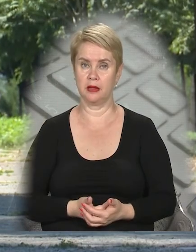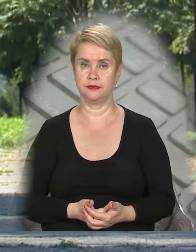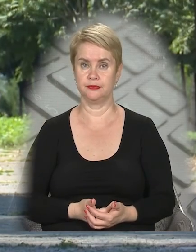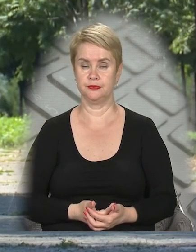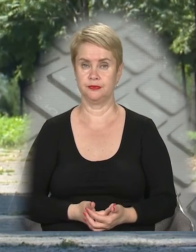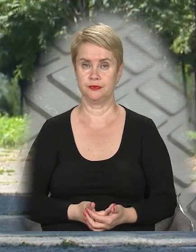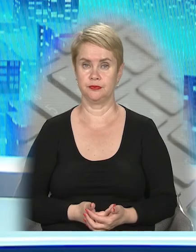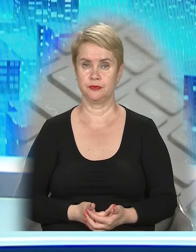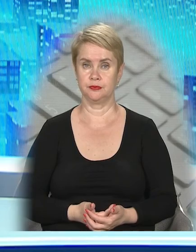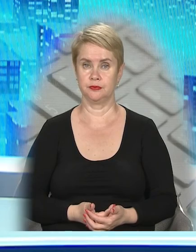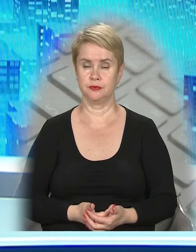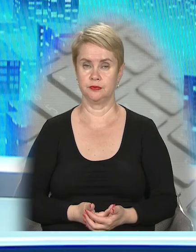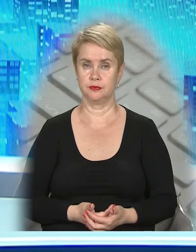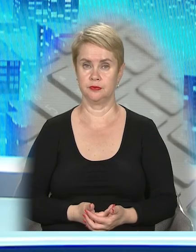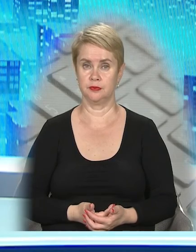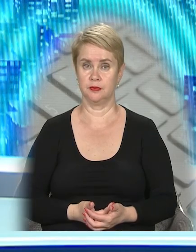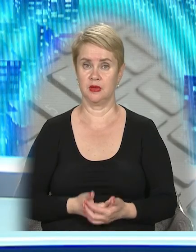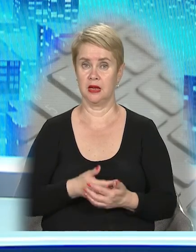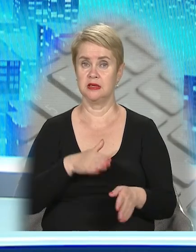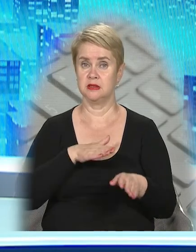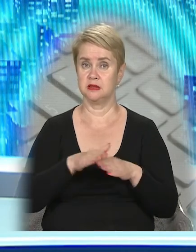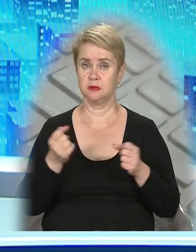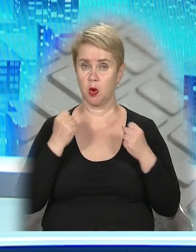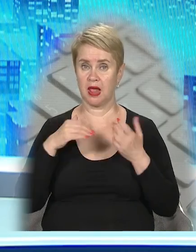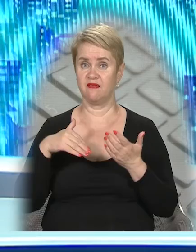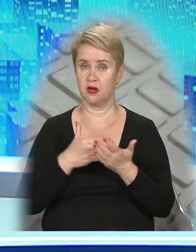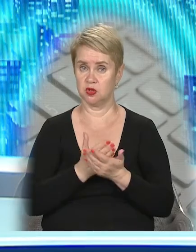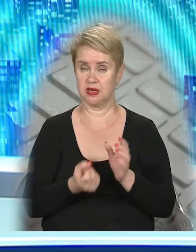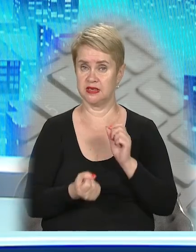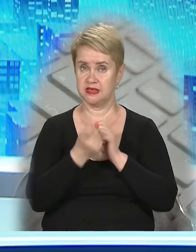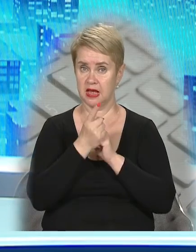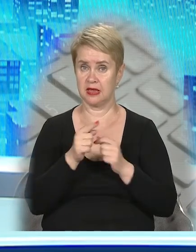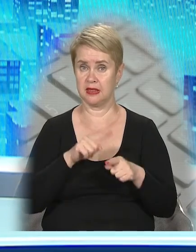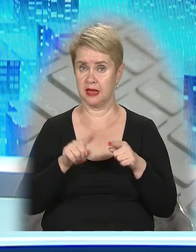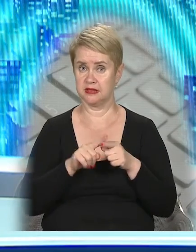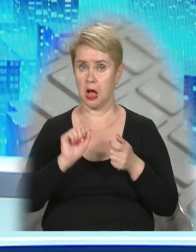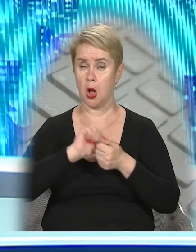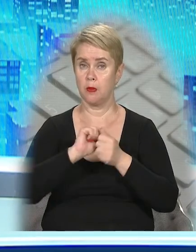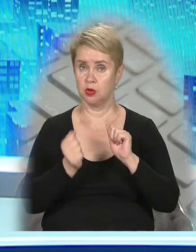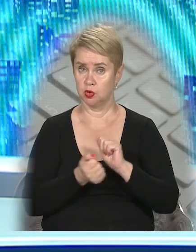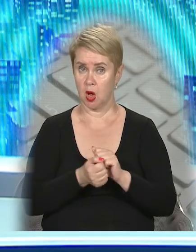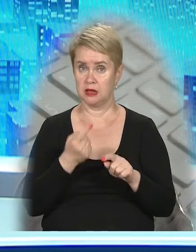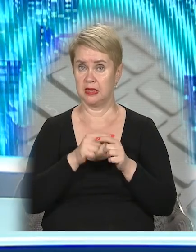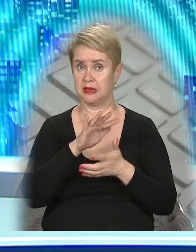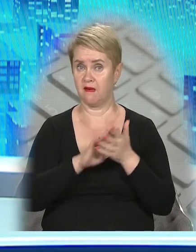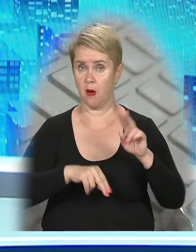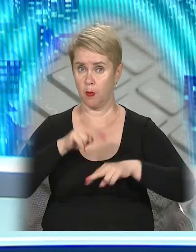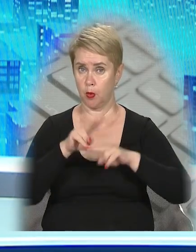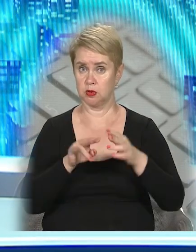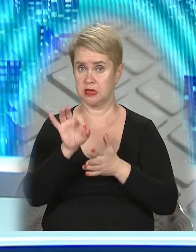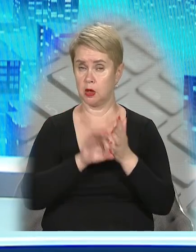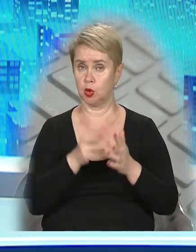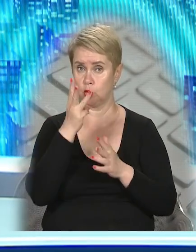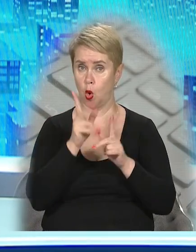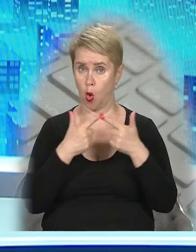телеканалу. Ціла спортивна інфраструктура з'явиться незабаром у Кам'янському, адже триває будівництво одразу